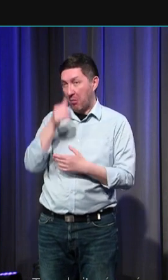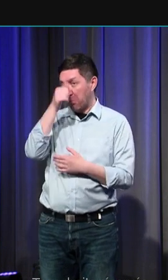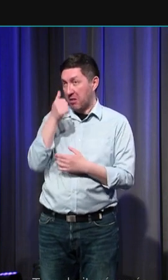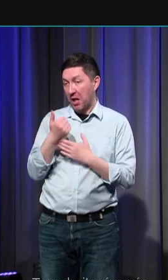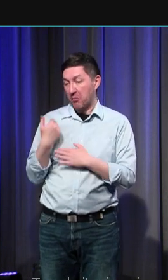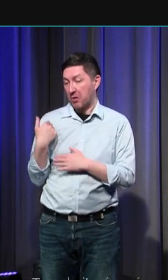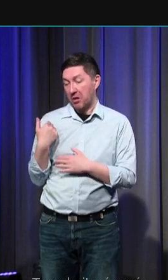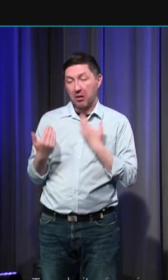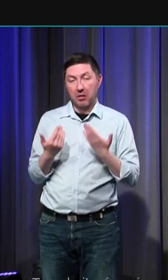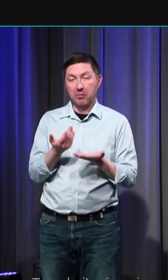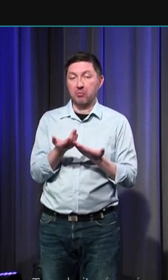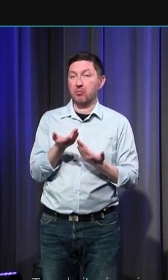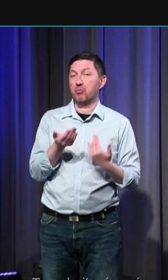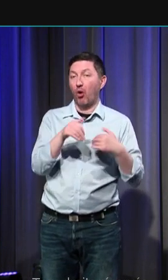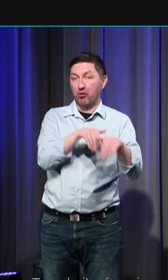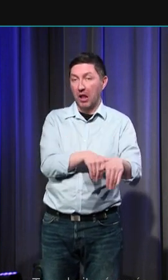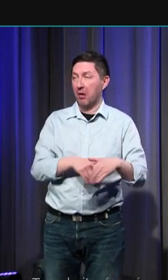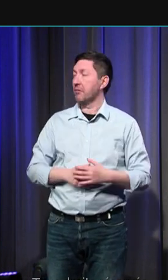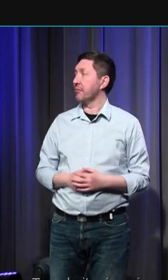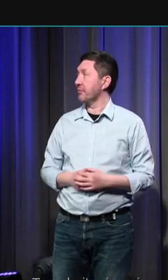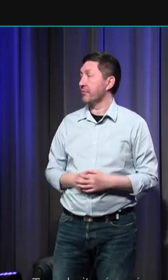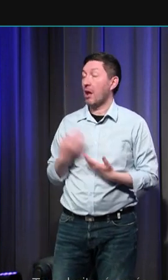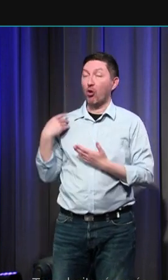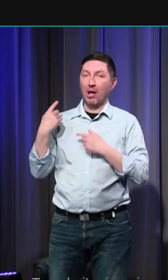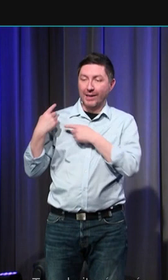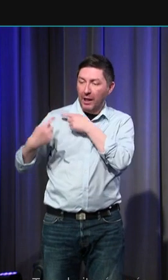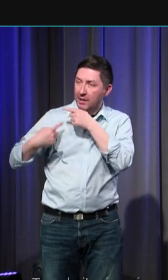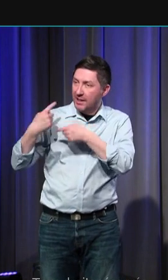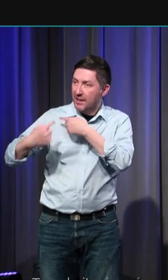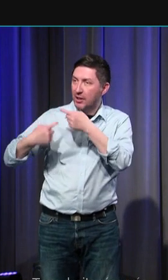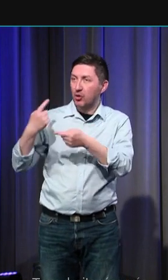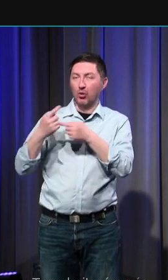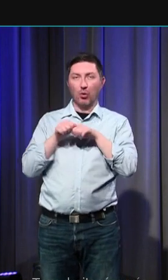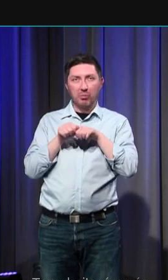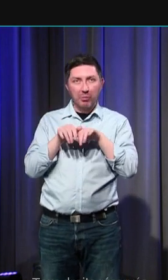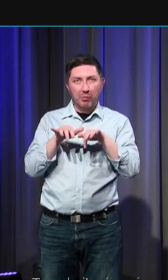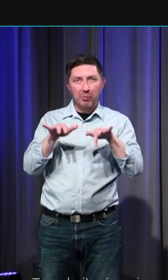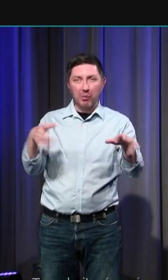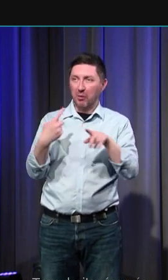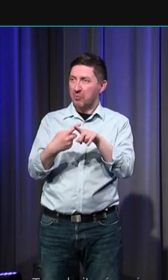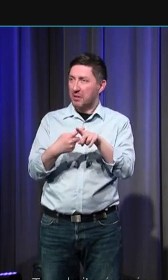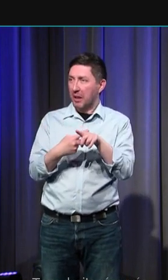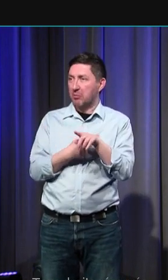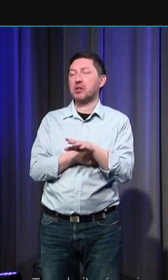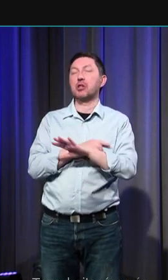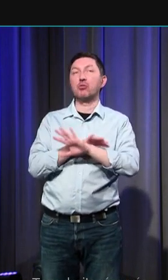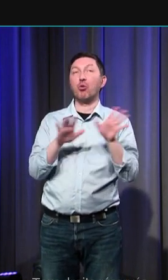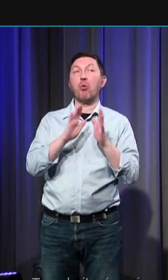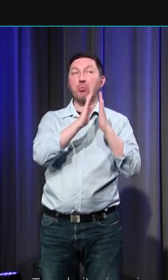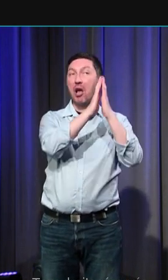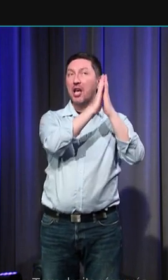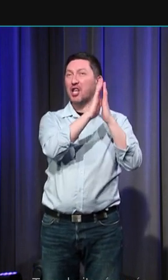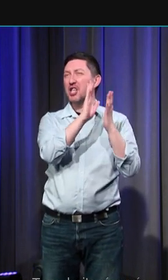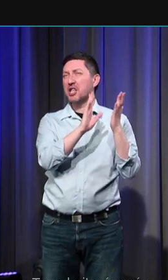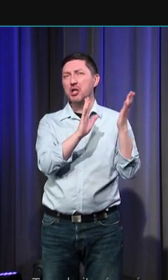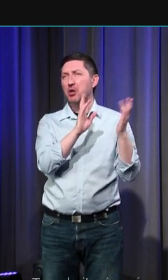fort de cette tradition qui prenait de l'ampleur l'église n'a jamais statué sur ce rituel elle